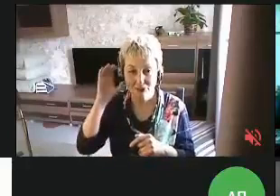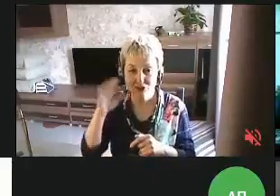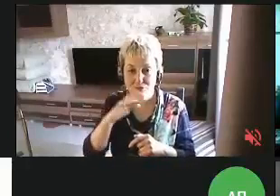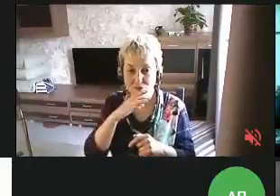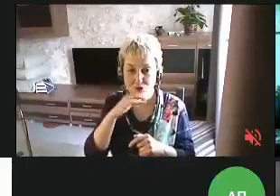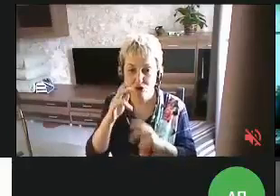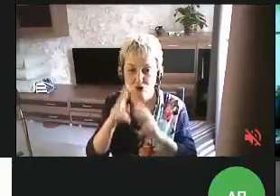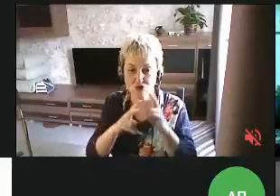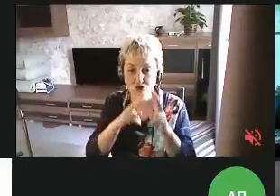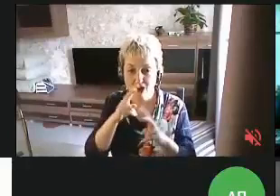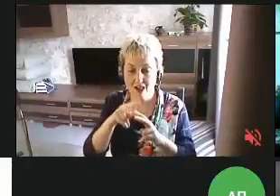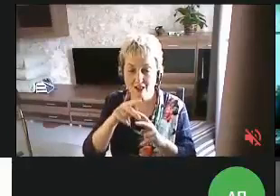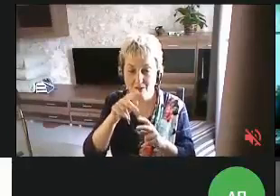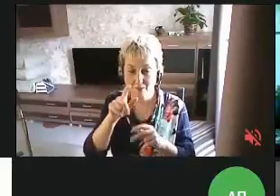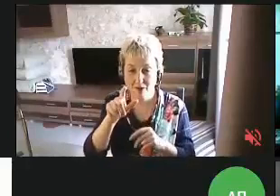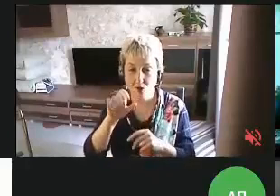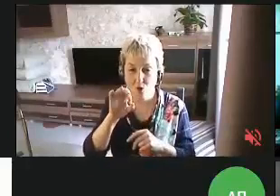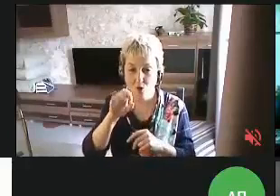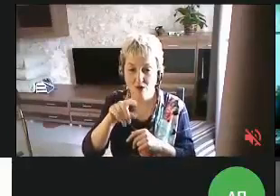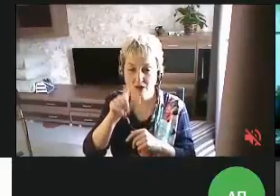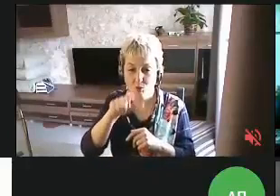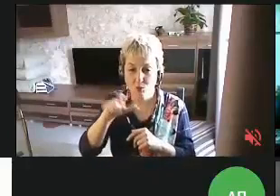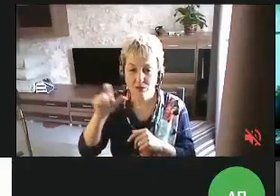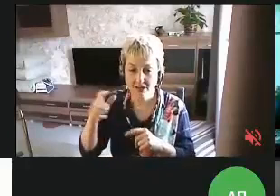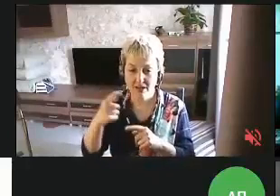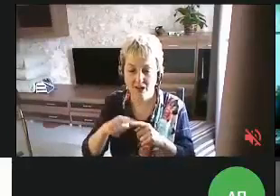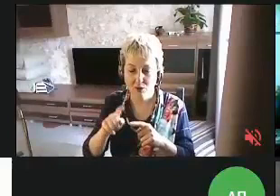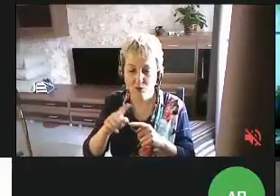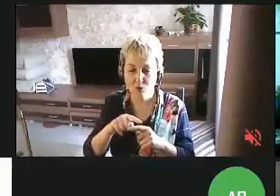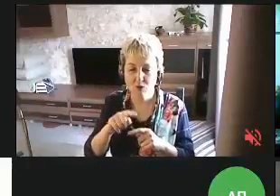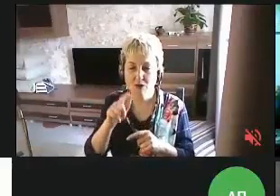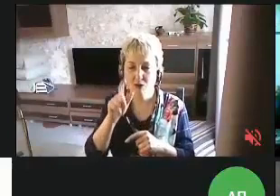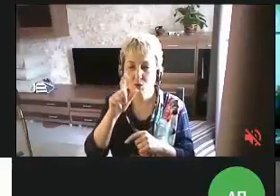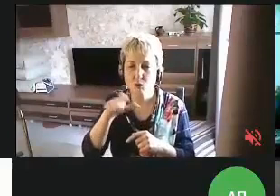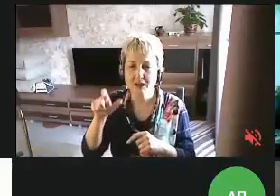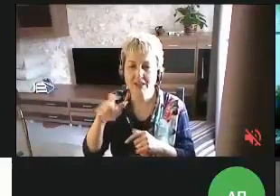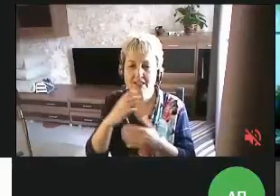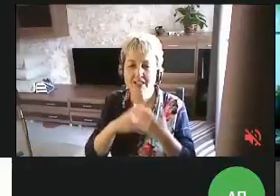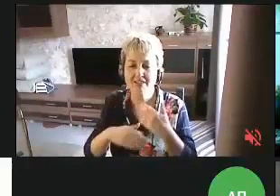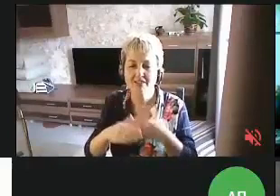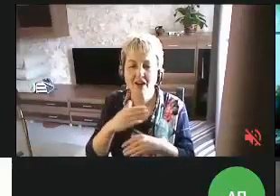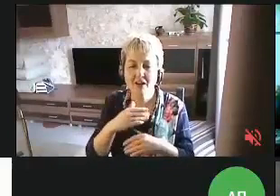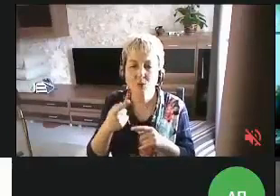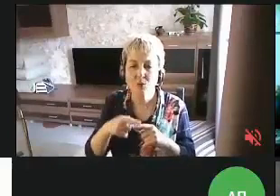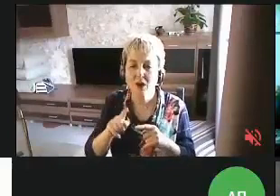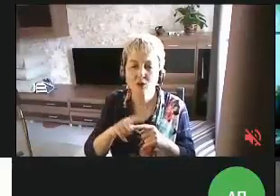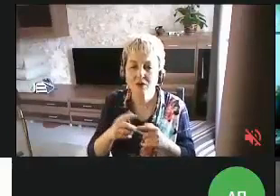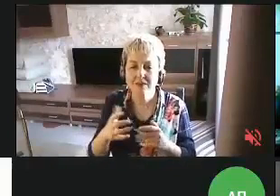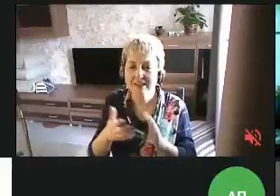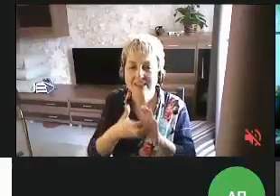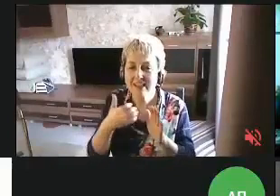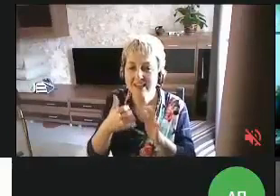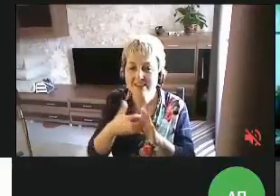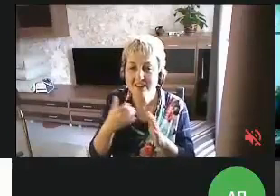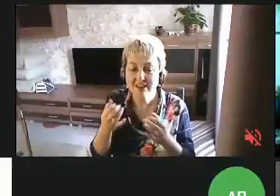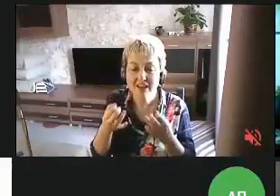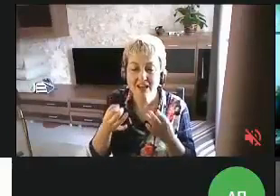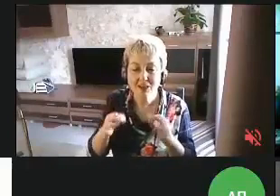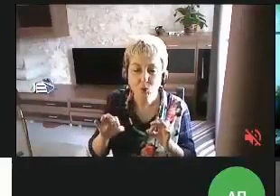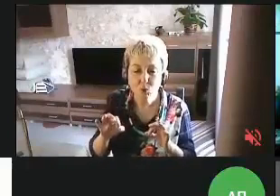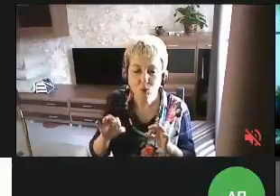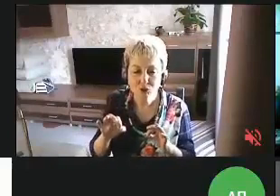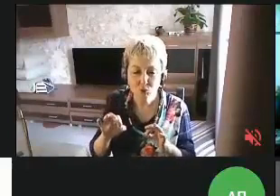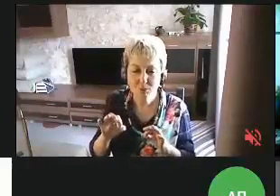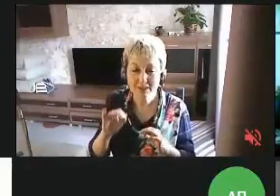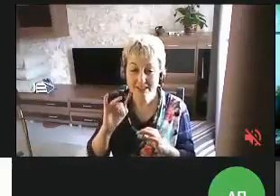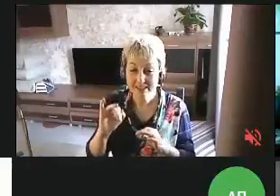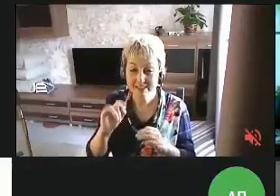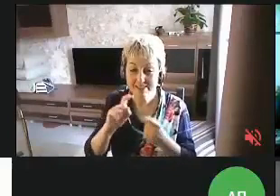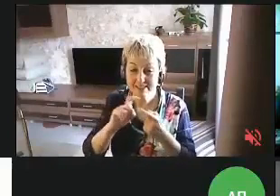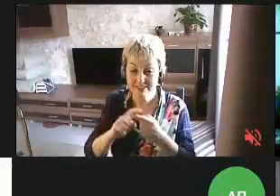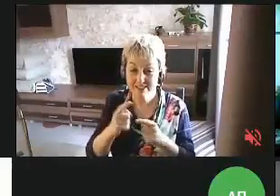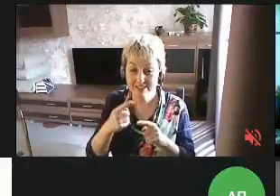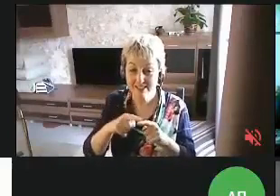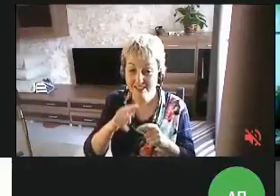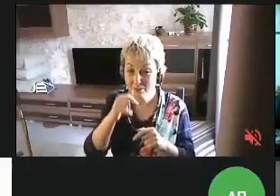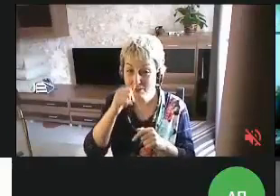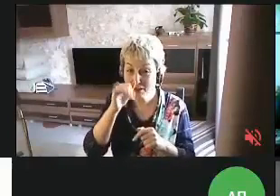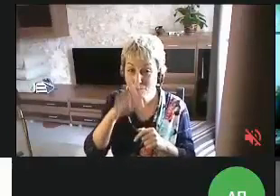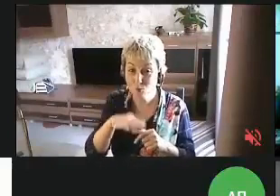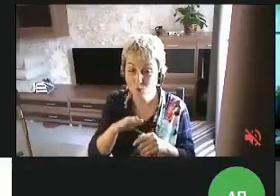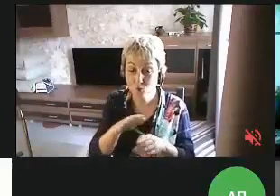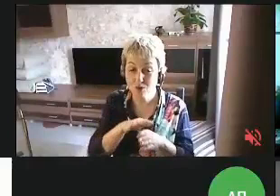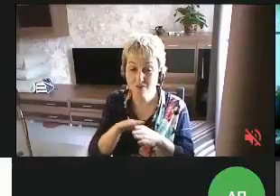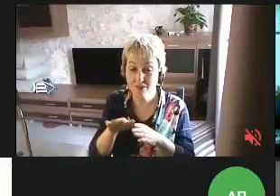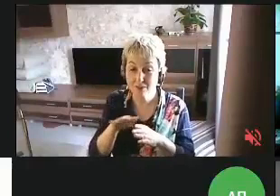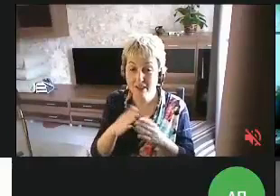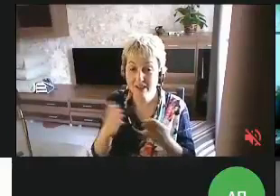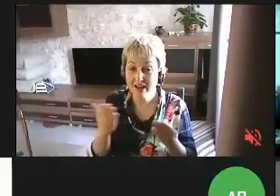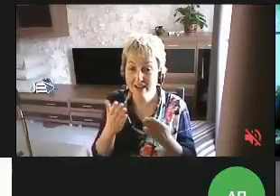тоже очень много жалоб от людей, людей с инвалидностью, у кого не хватает «Доступа», и в связи с этим не могут